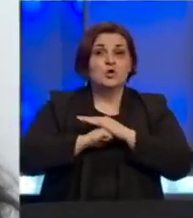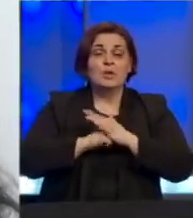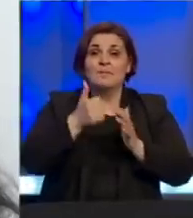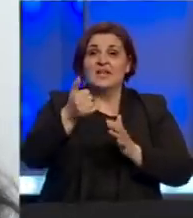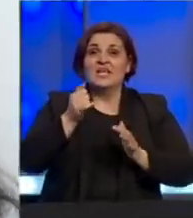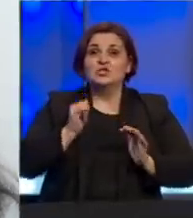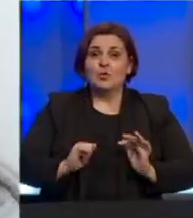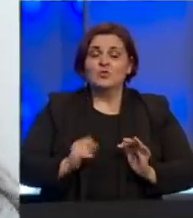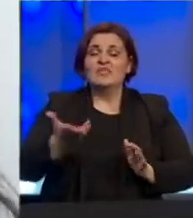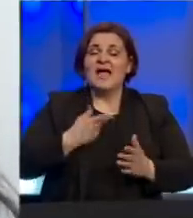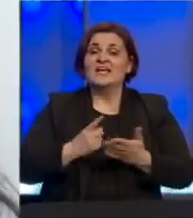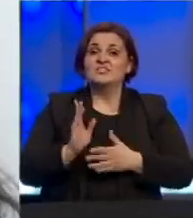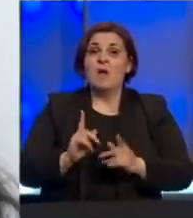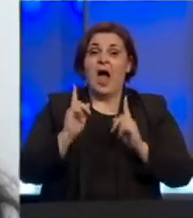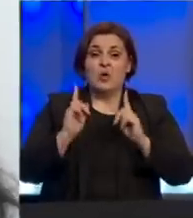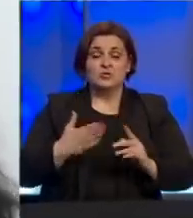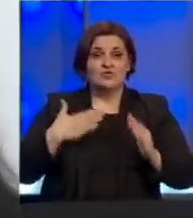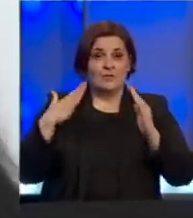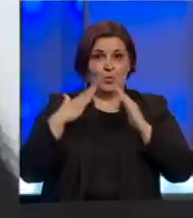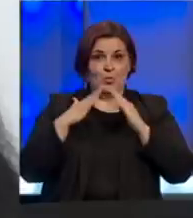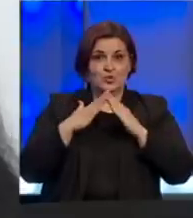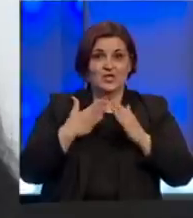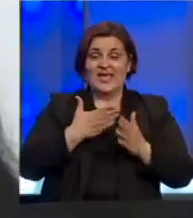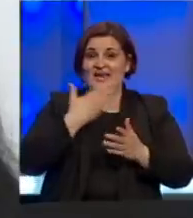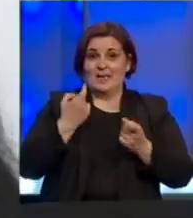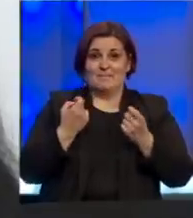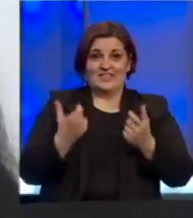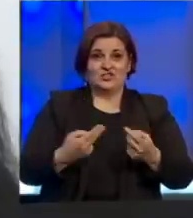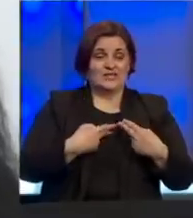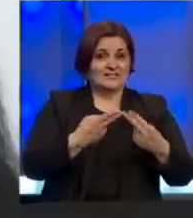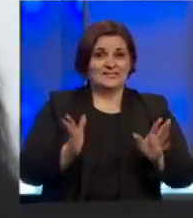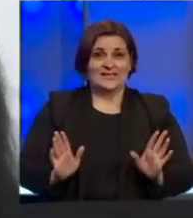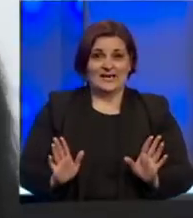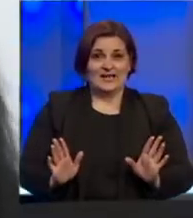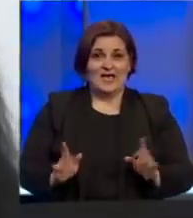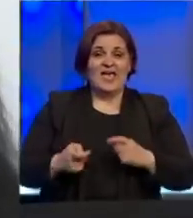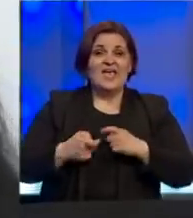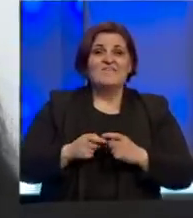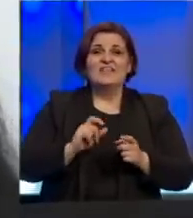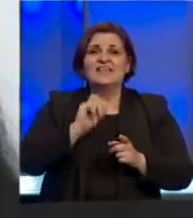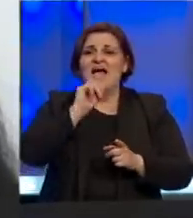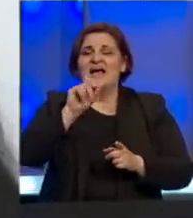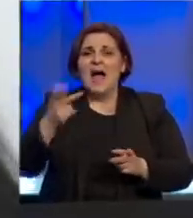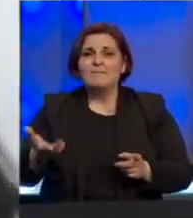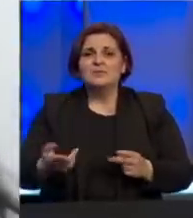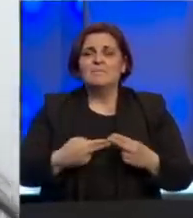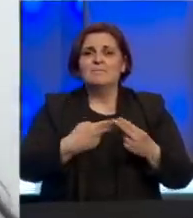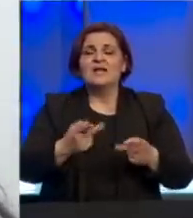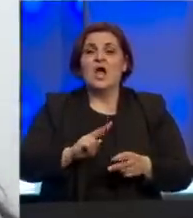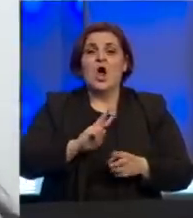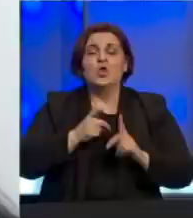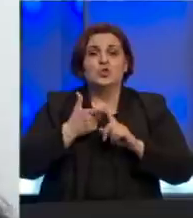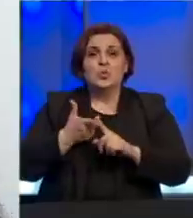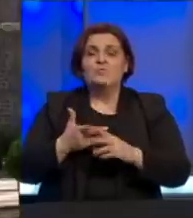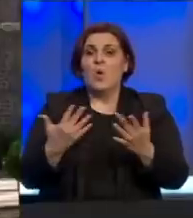% produktivne. Ako ostanete u svojim kućama, nemate šansu da se zarazite. Vezano za kaplječni put prenose infekcije. Druga